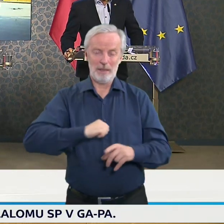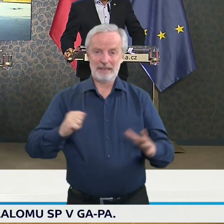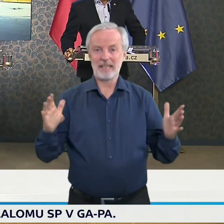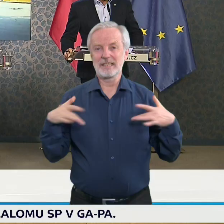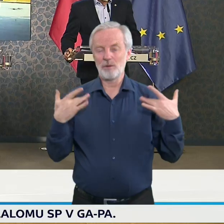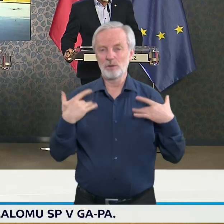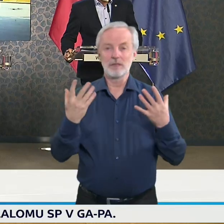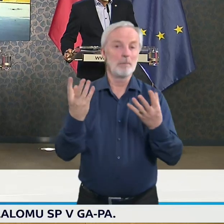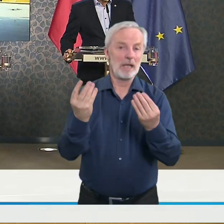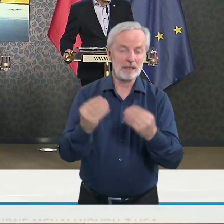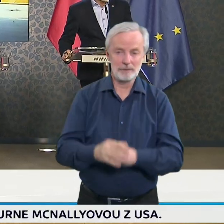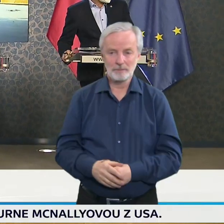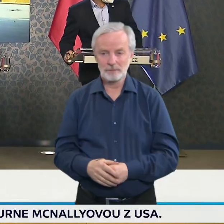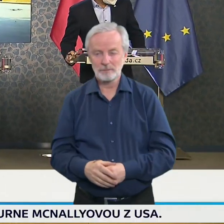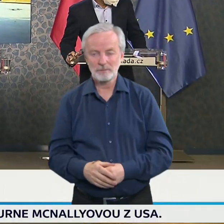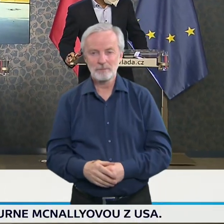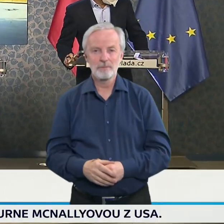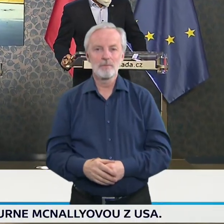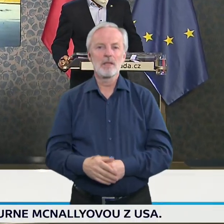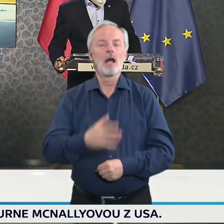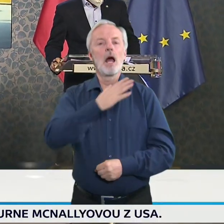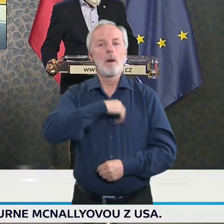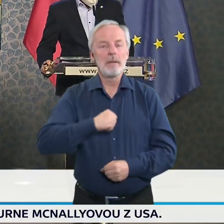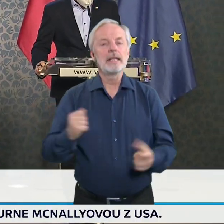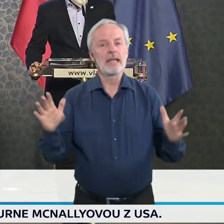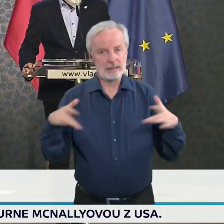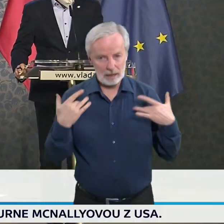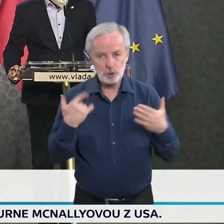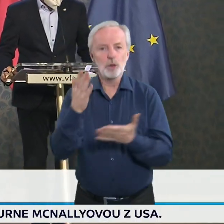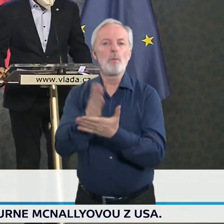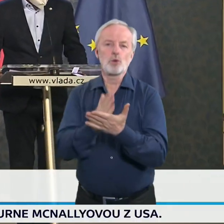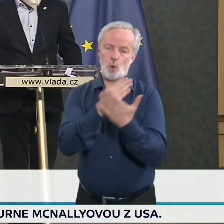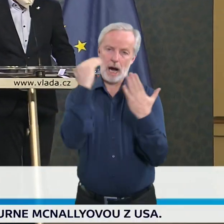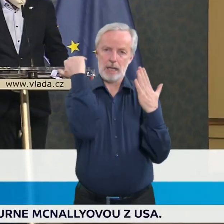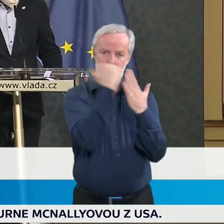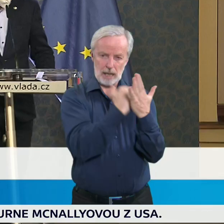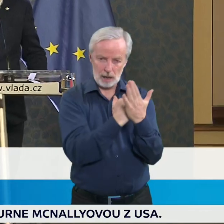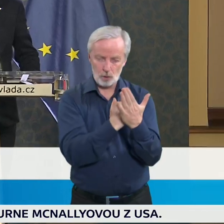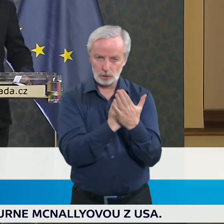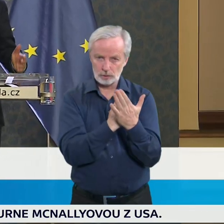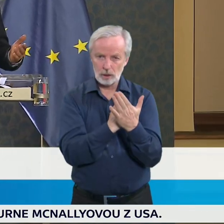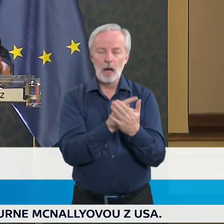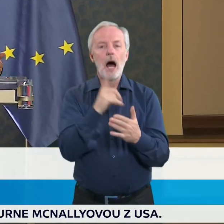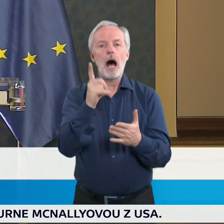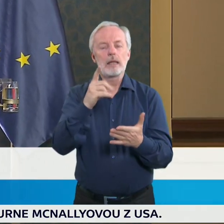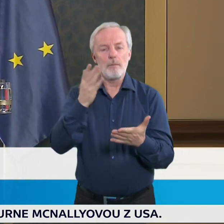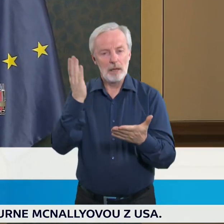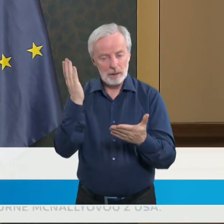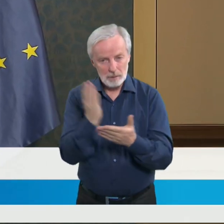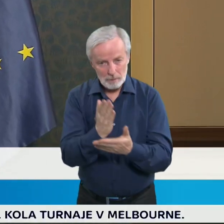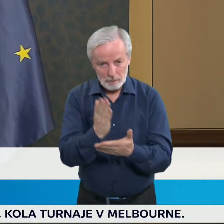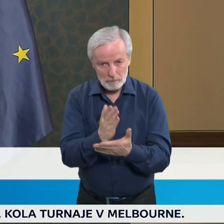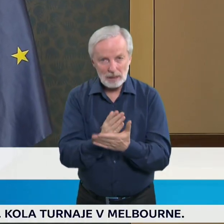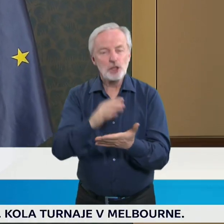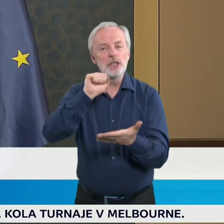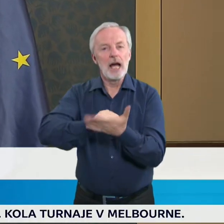Ministr zdravotnictví se řídí platnými předpisy. A platné předpisy, kam patří například souhrn, nebo SPC a registrace